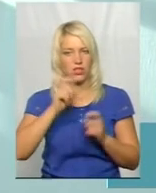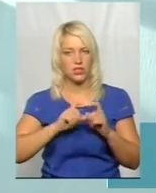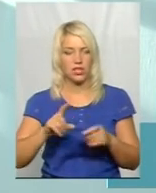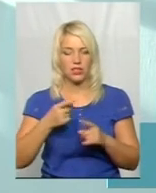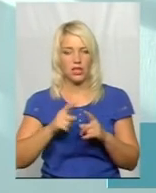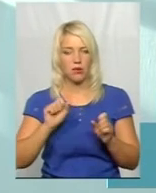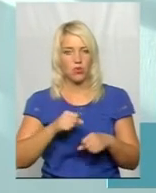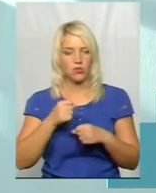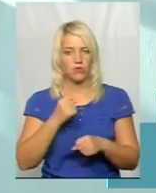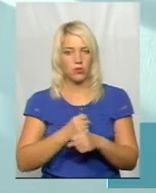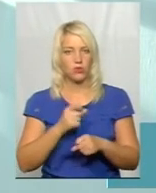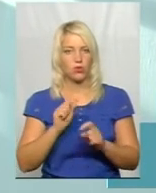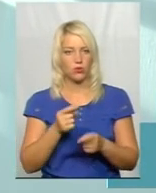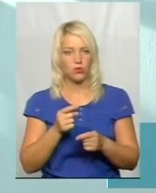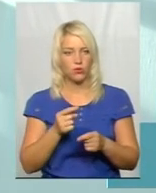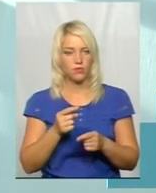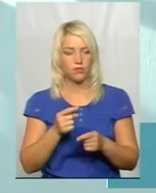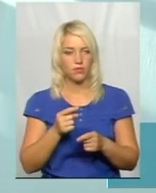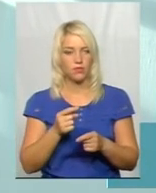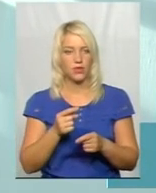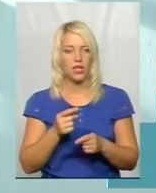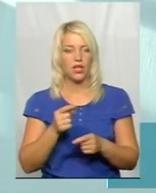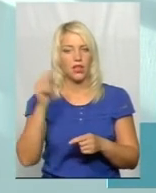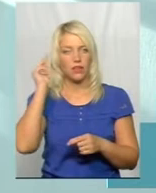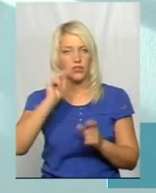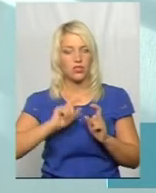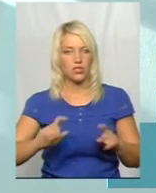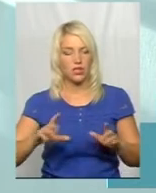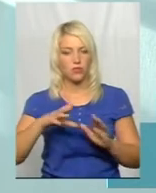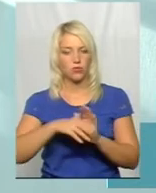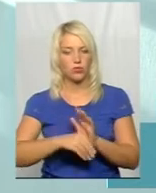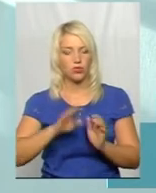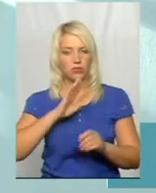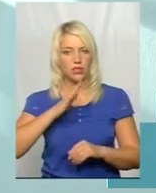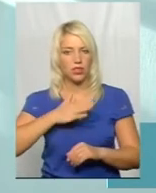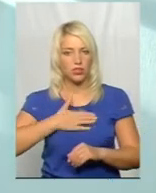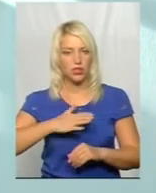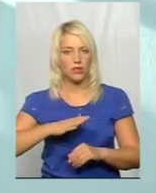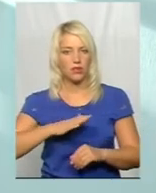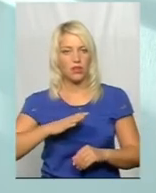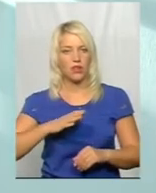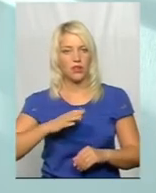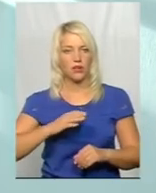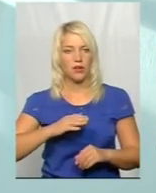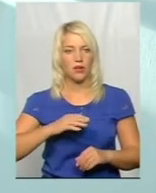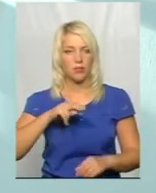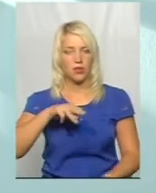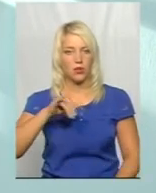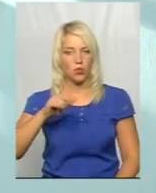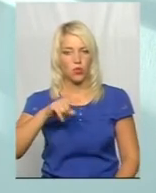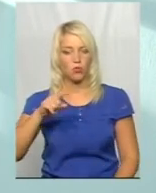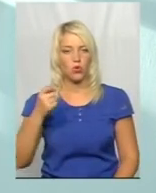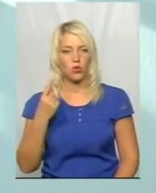зробити. Тому, значить, навчальні заклади, в тому числі і наше, вищо-праційне училище номер 11,